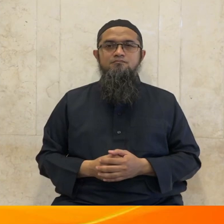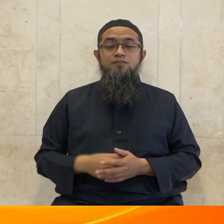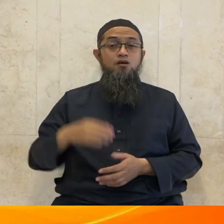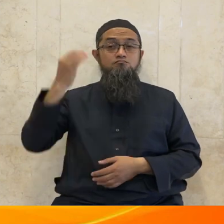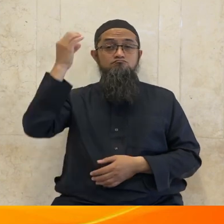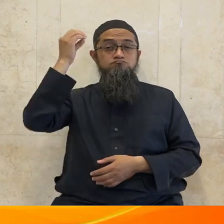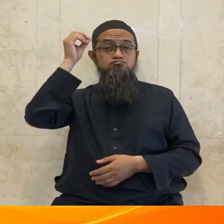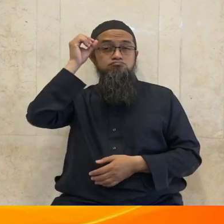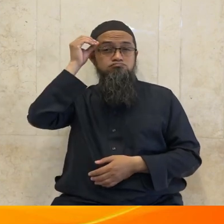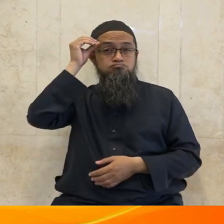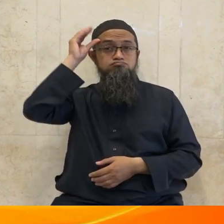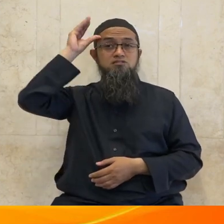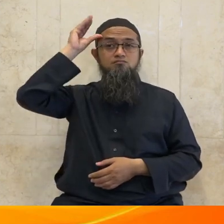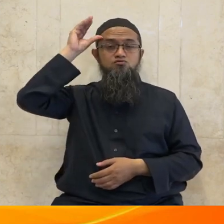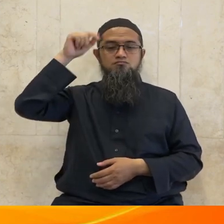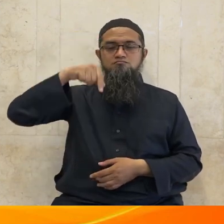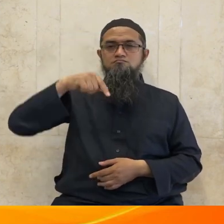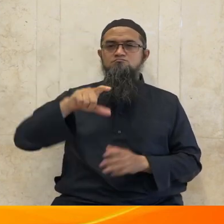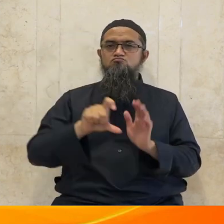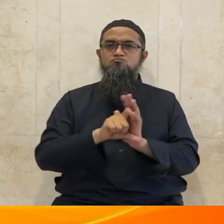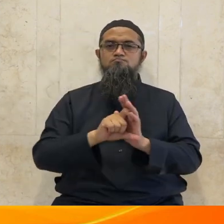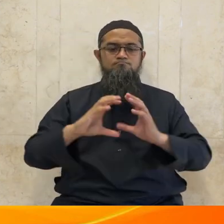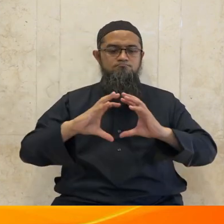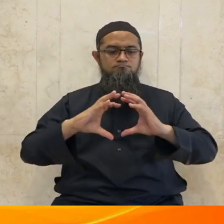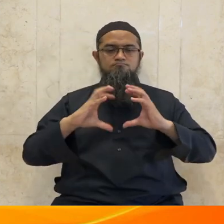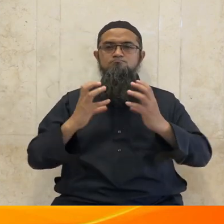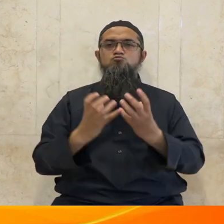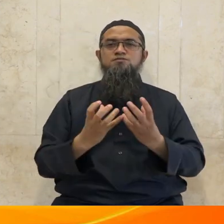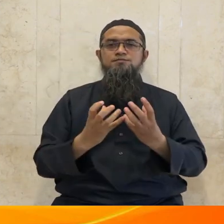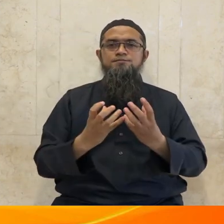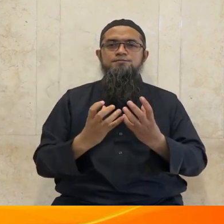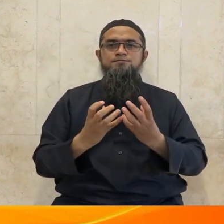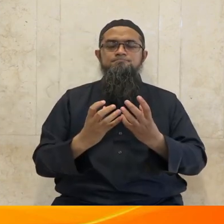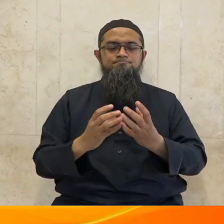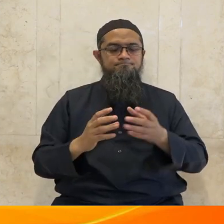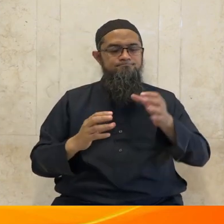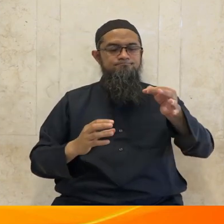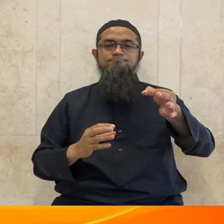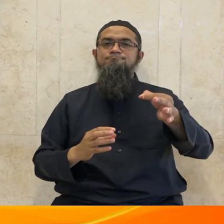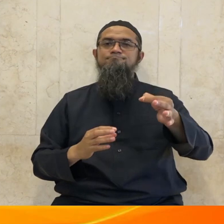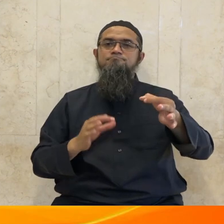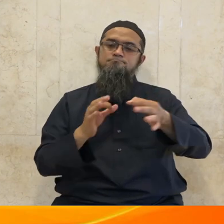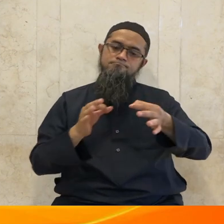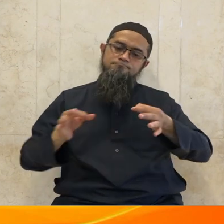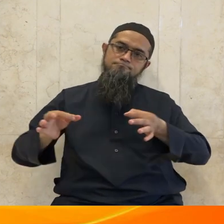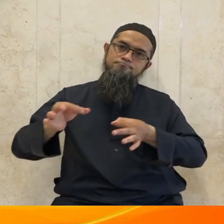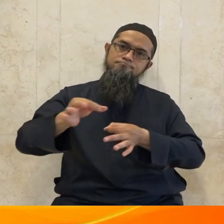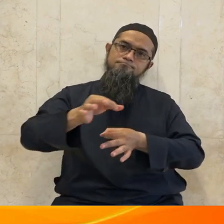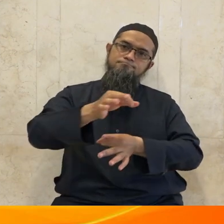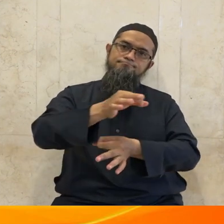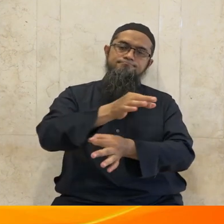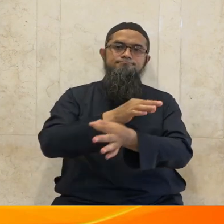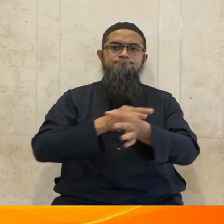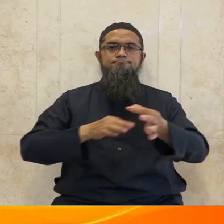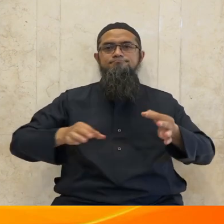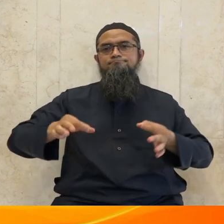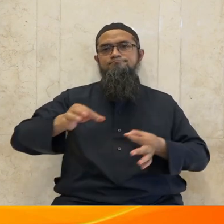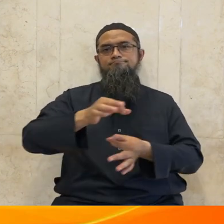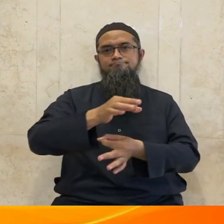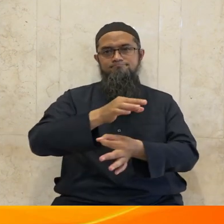merupakan salah satu planet di tata surya yang mengelilingi matahari dan sekaligus mengitari dirinya sendiri